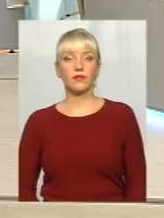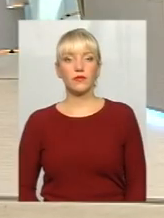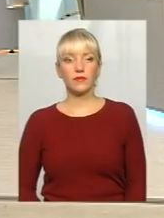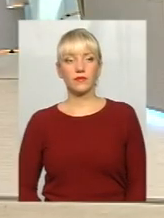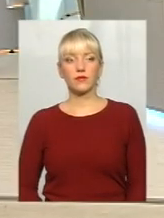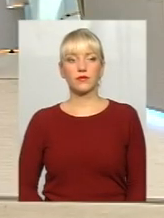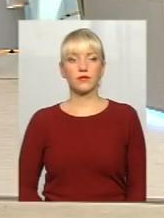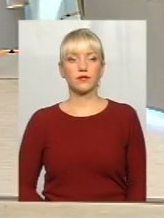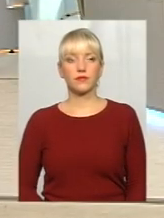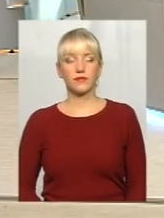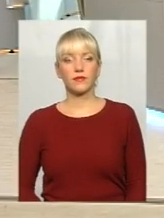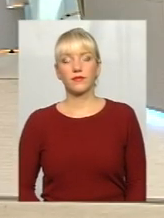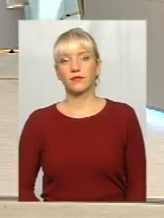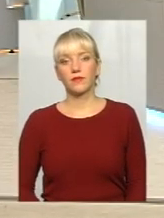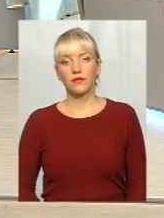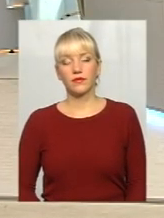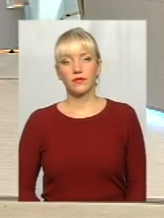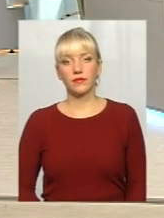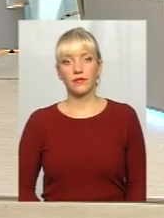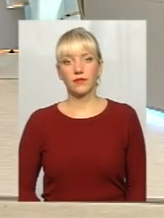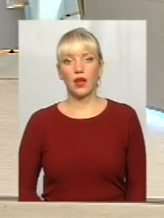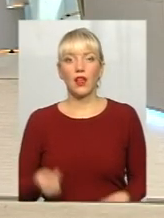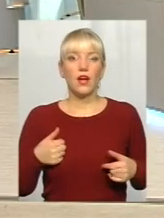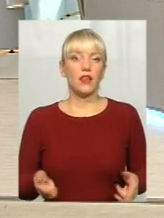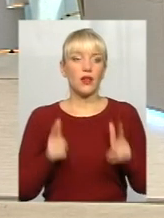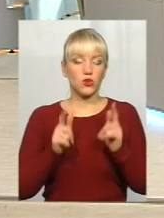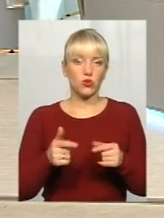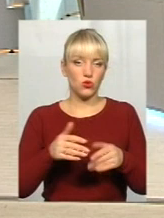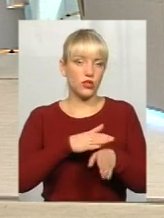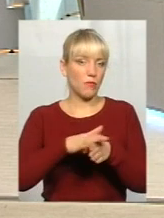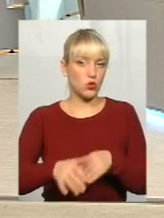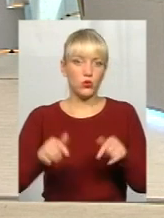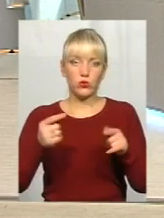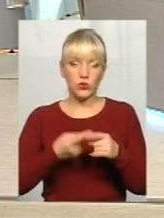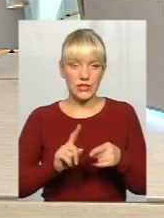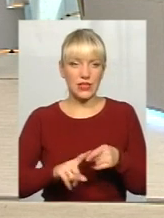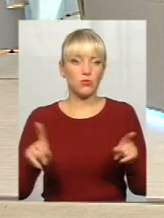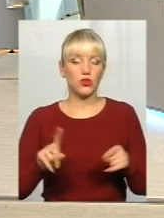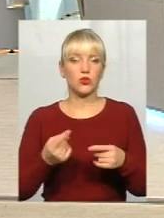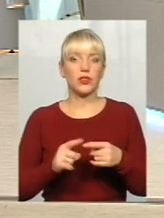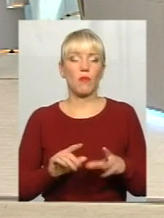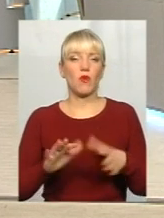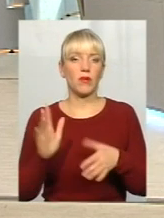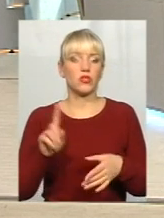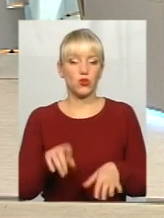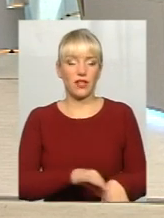Ну, можна так. Ну, тут я згоджуюся абсолютно з тим, що цей момент, що їх вивели з